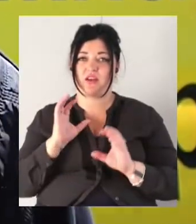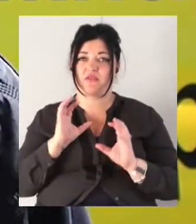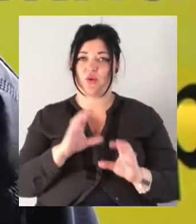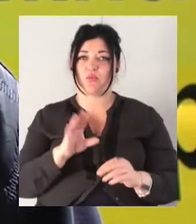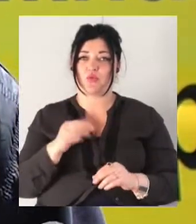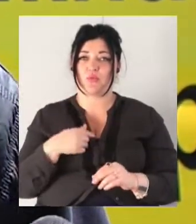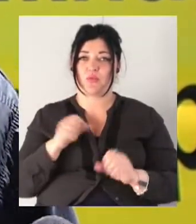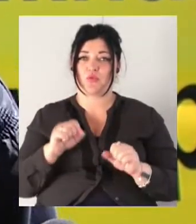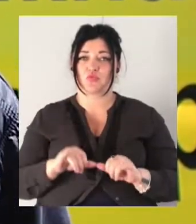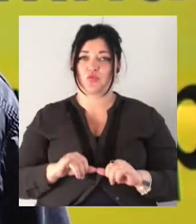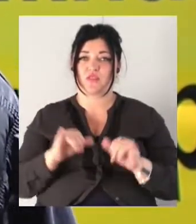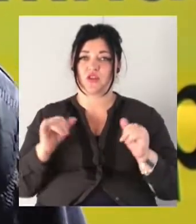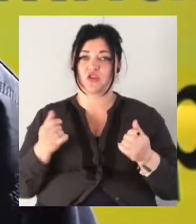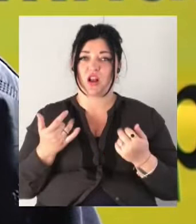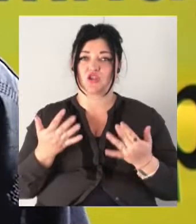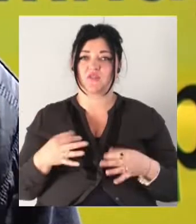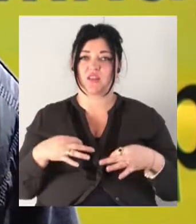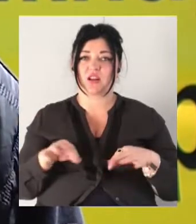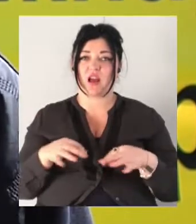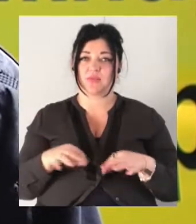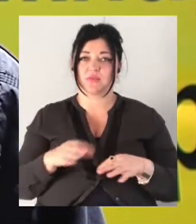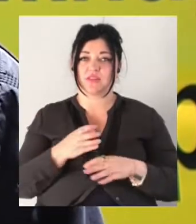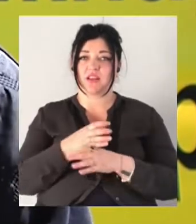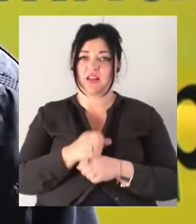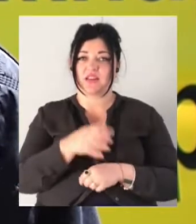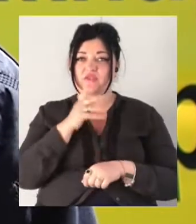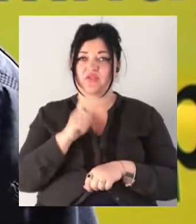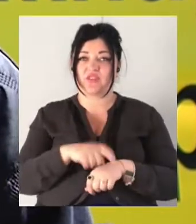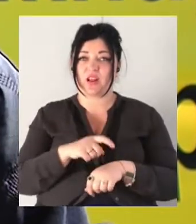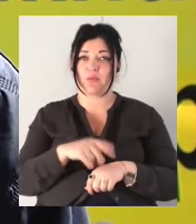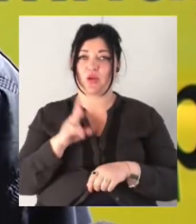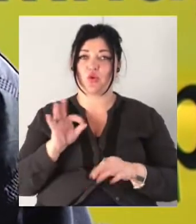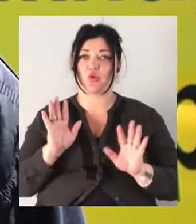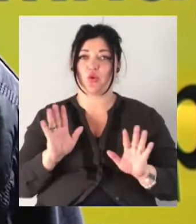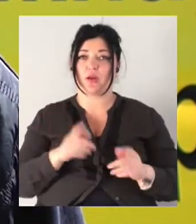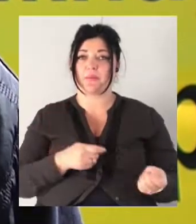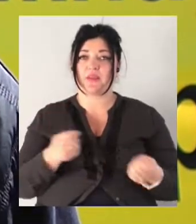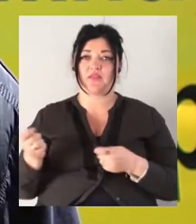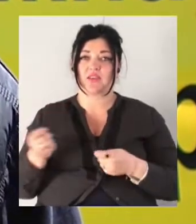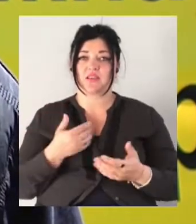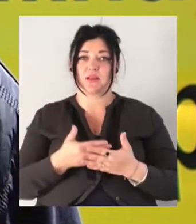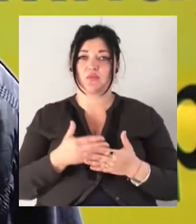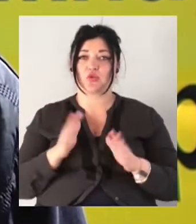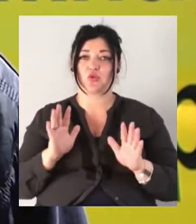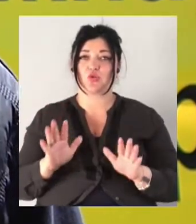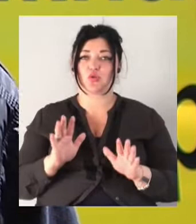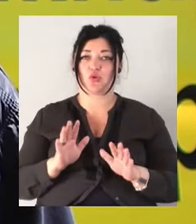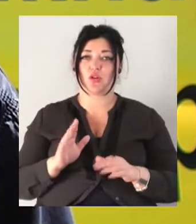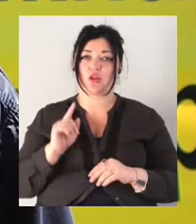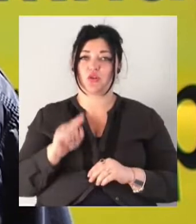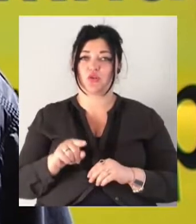увеличити кількість транспорту, сократити час, але тільки перевозити тільки те кількість, яке